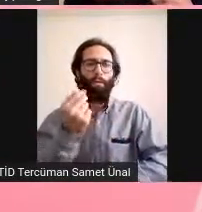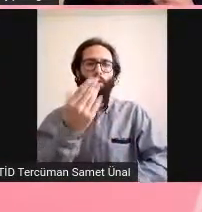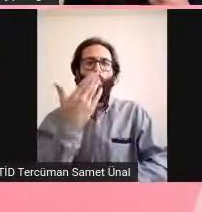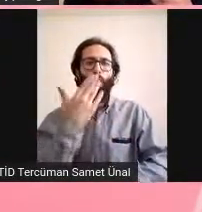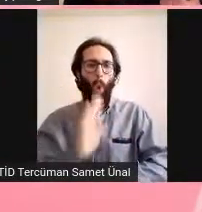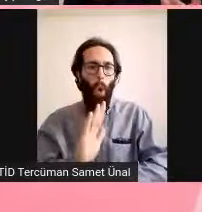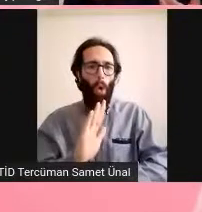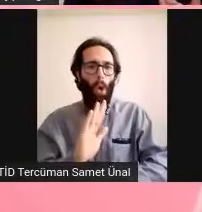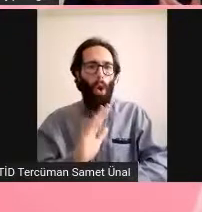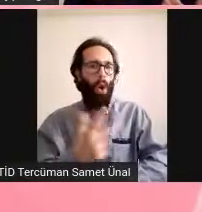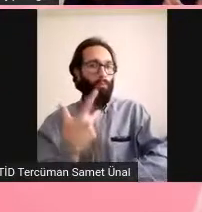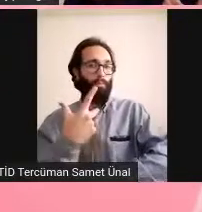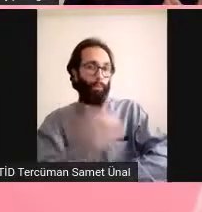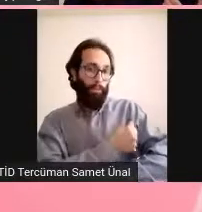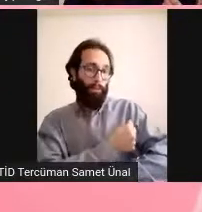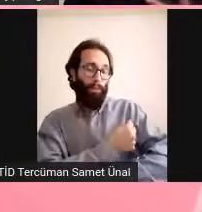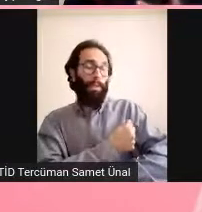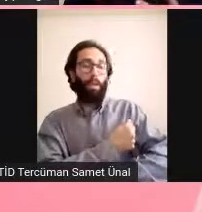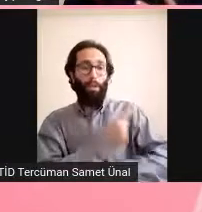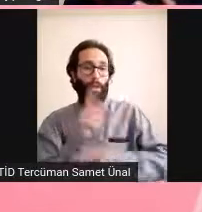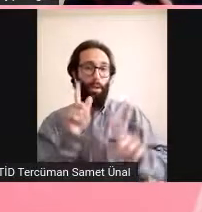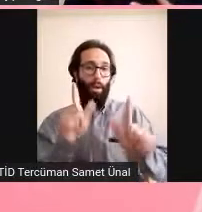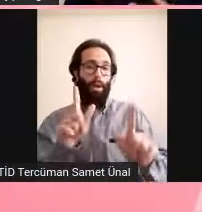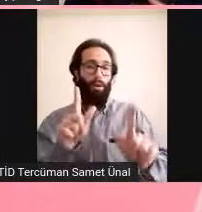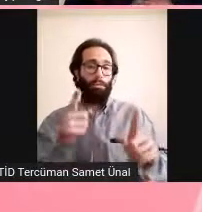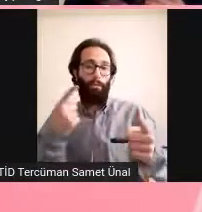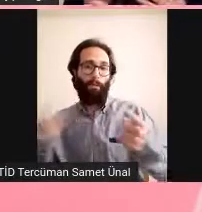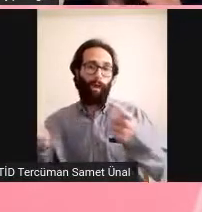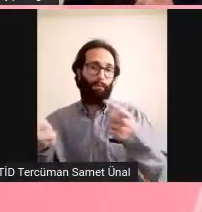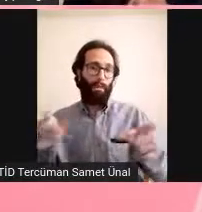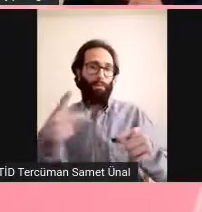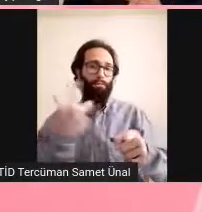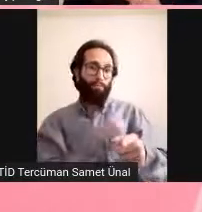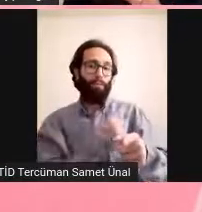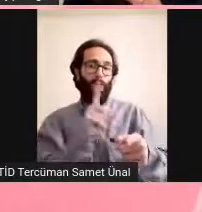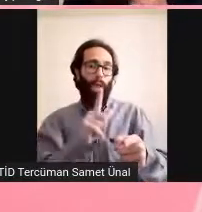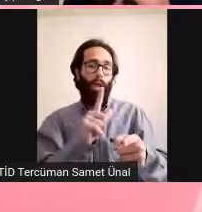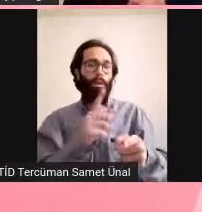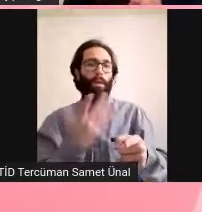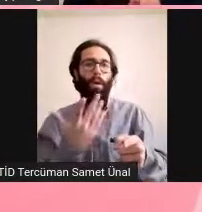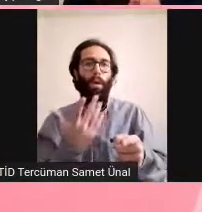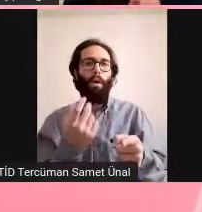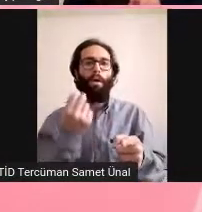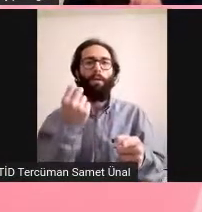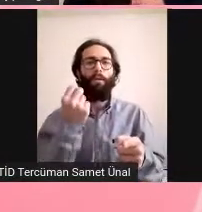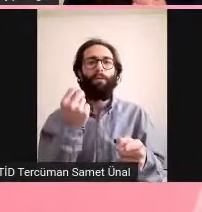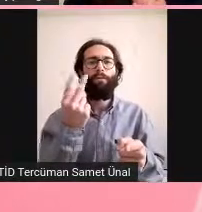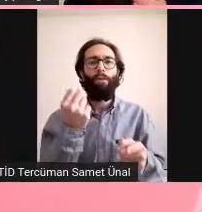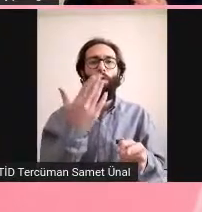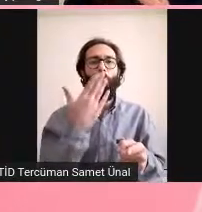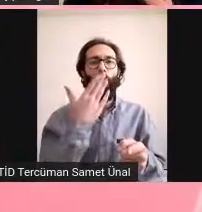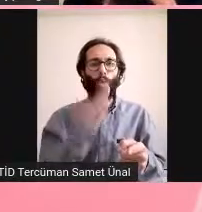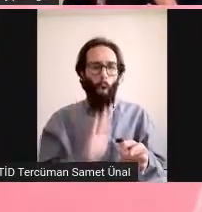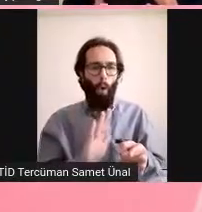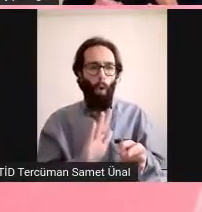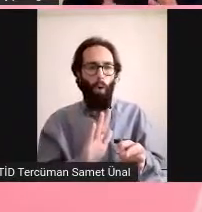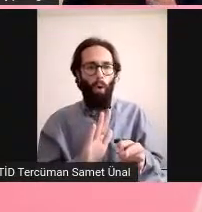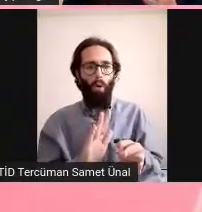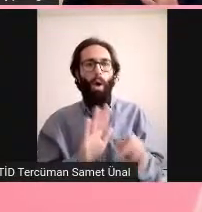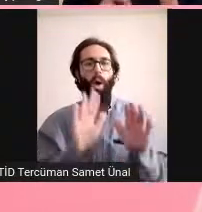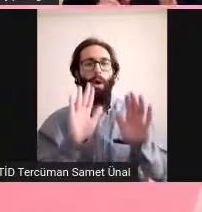olursa hasta daha kötü etkileniyor aslında. Yani virüs yoksa ve antiviral verirsen ya da